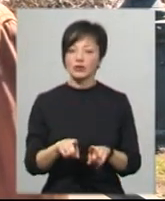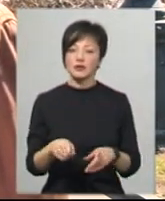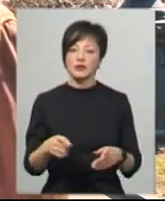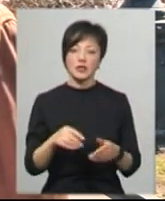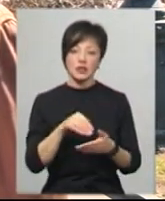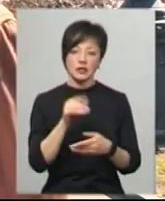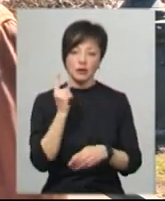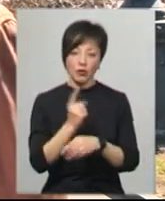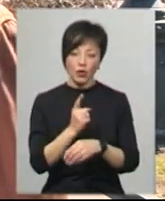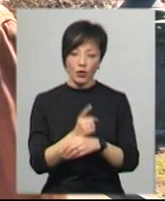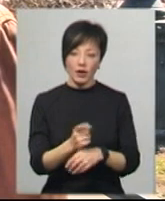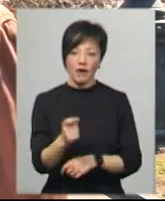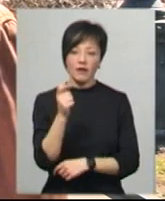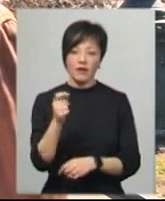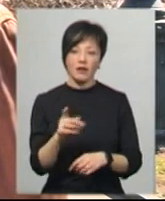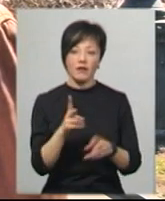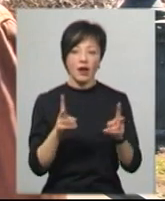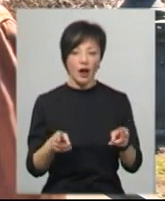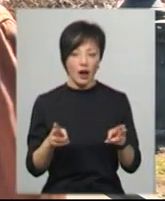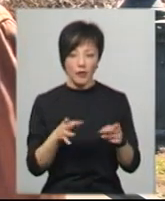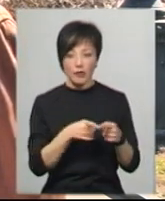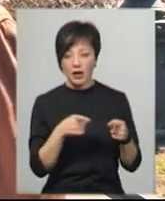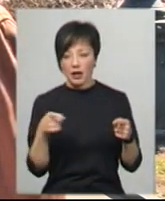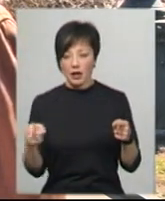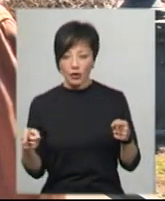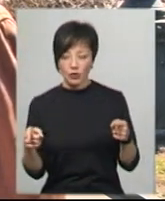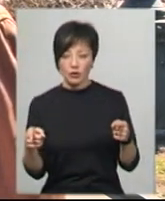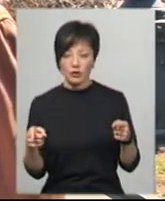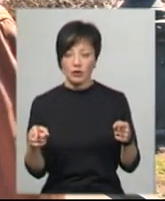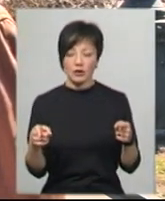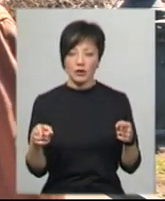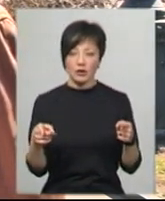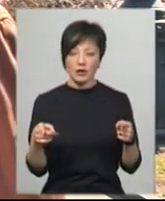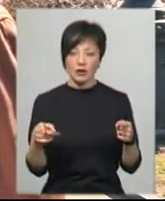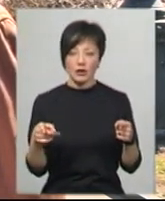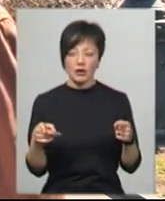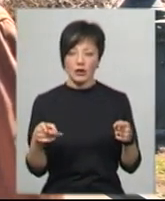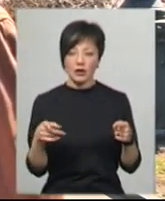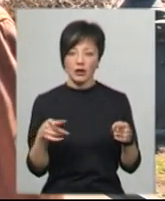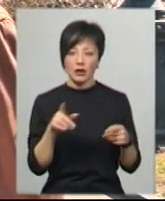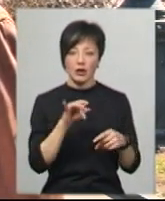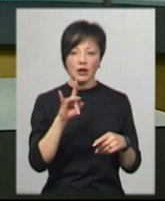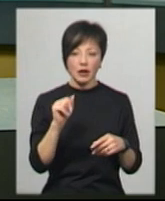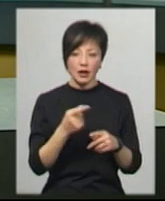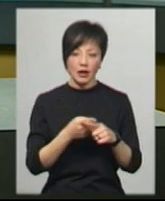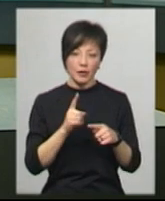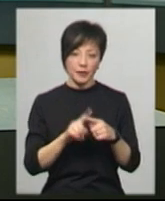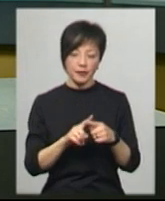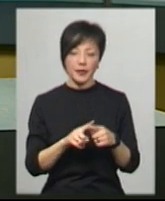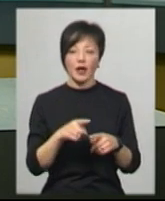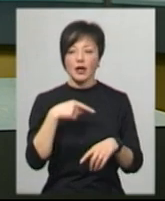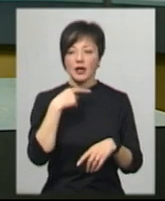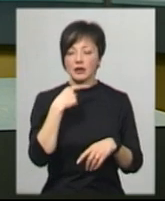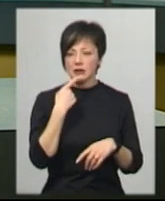встановлено заборонено вилову раків в період виношування не мікри та їхньої першої линьки. Як